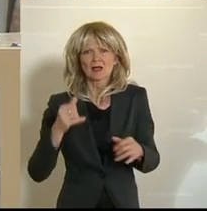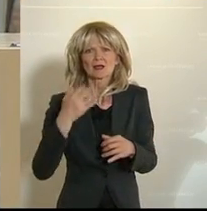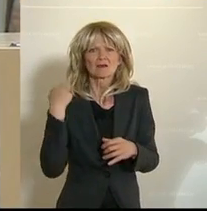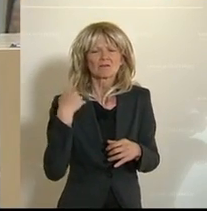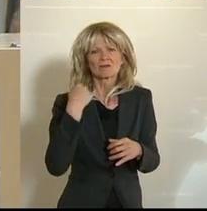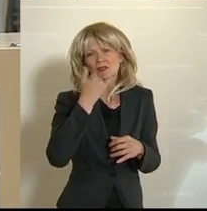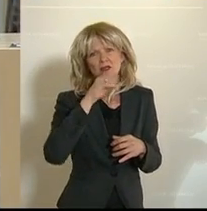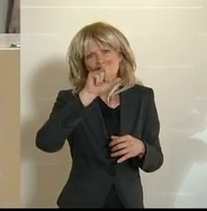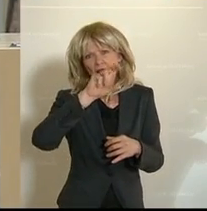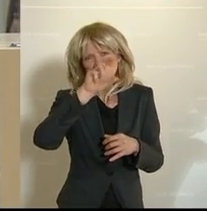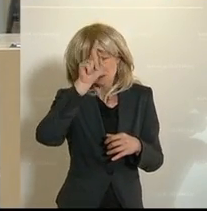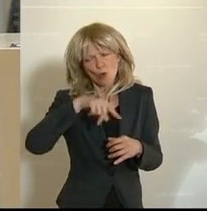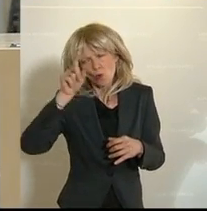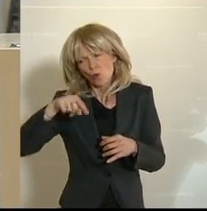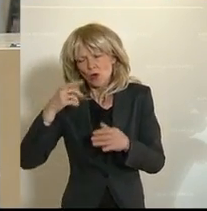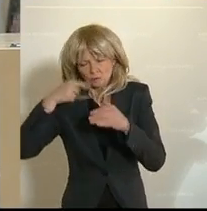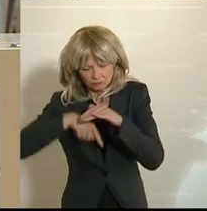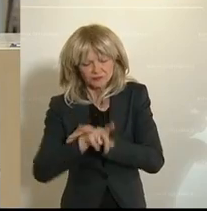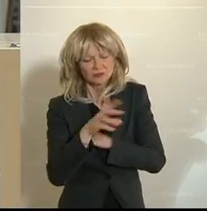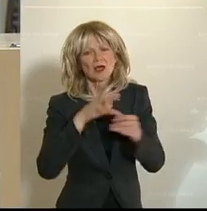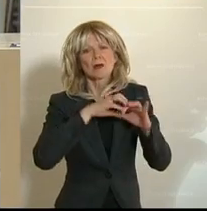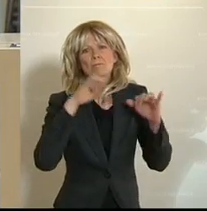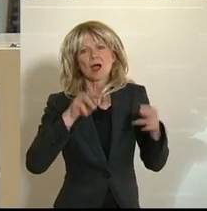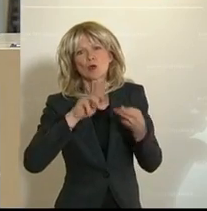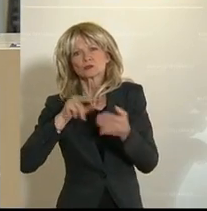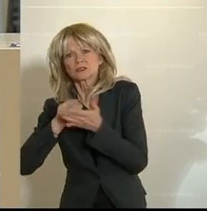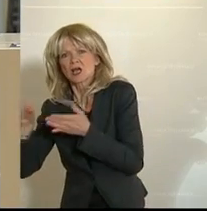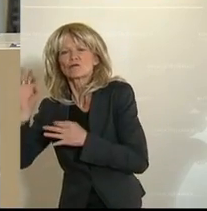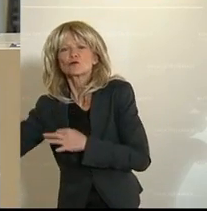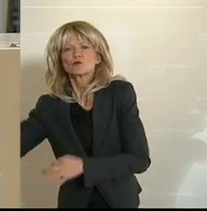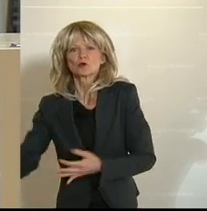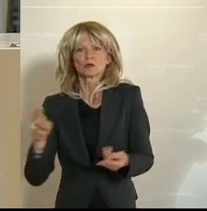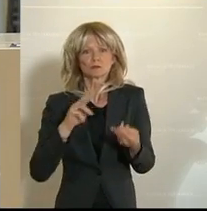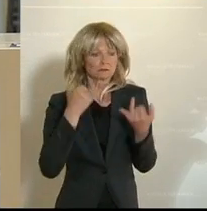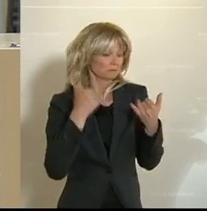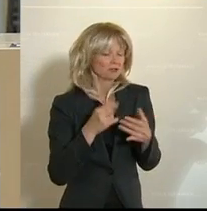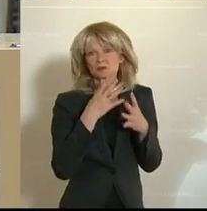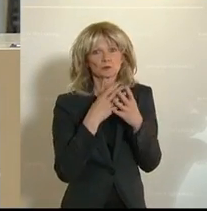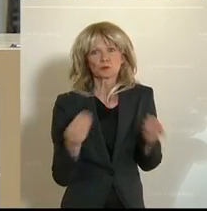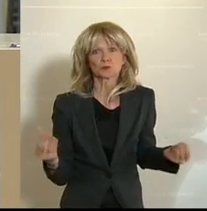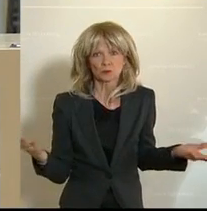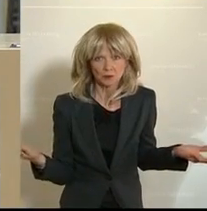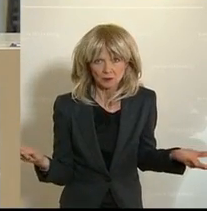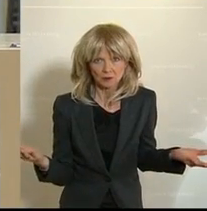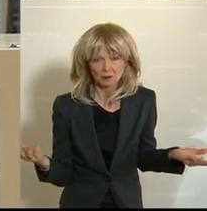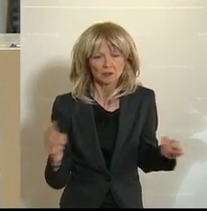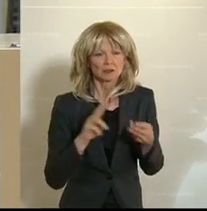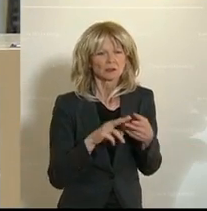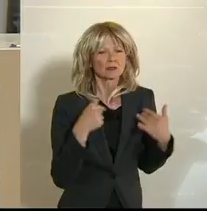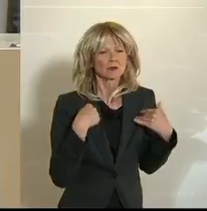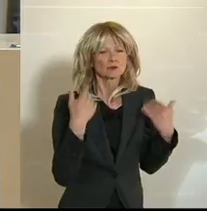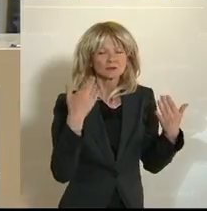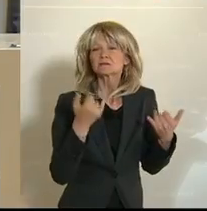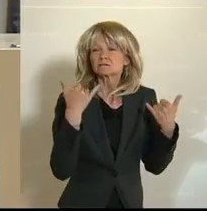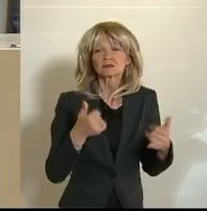Problem jetzt. Und ich befürchte halt sehr aufgrund dessen, was wir jetzt gerade ausgeben, dass es noch nicht Sparpakete geben wird. Und es